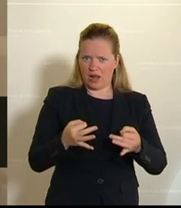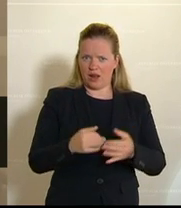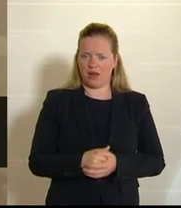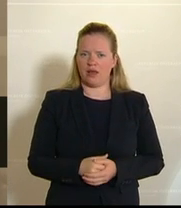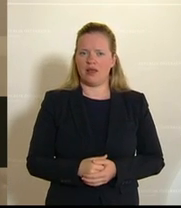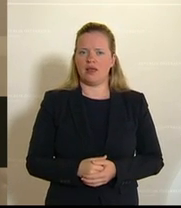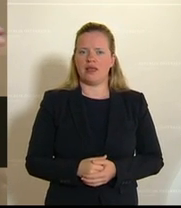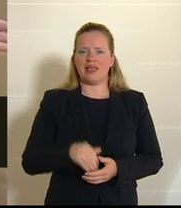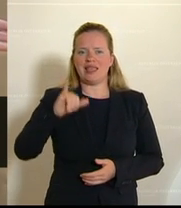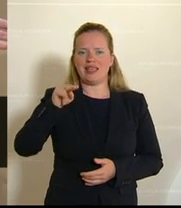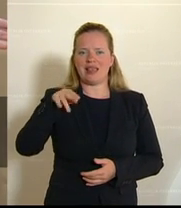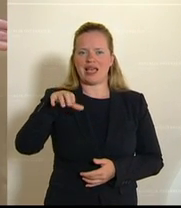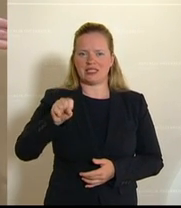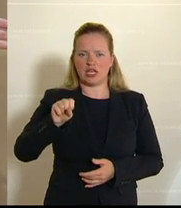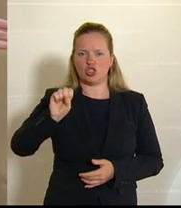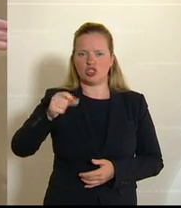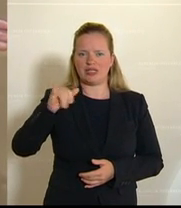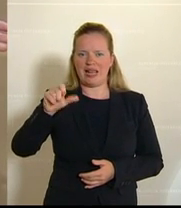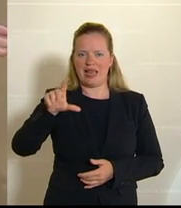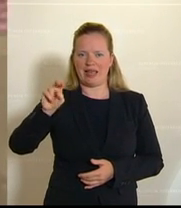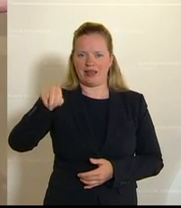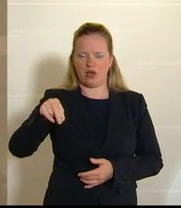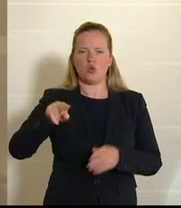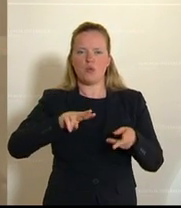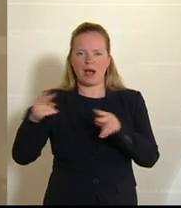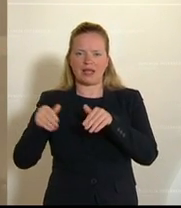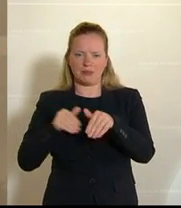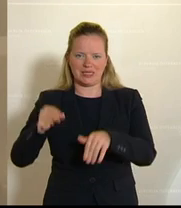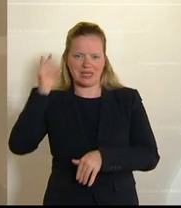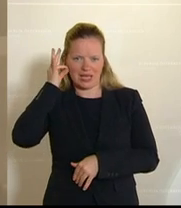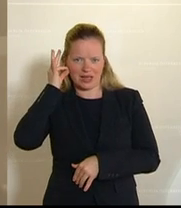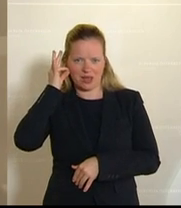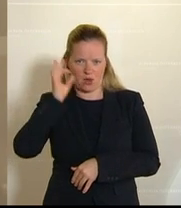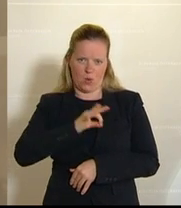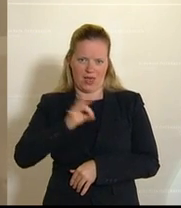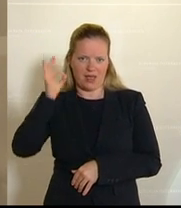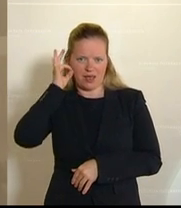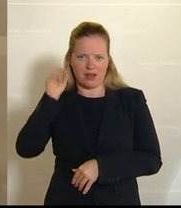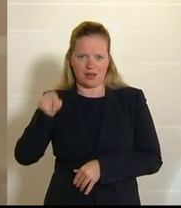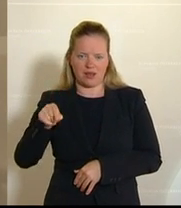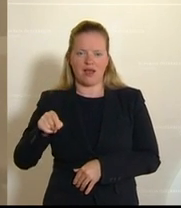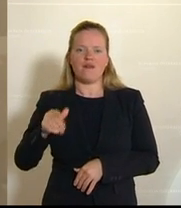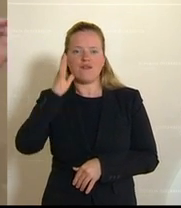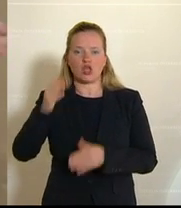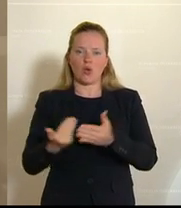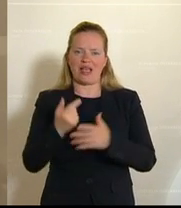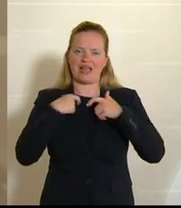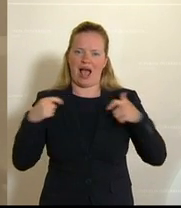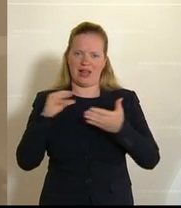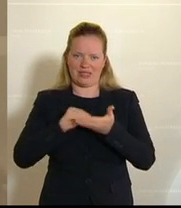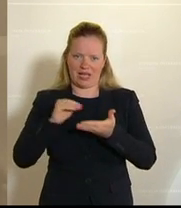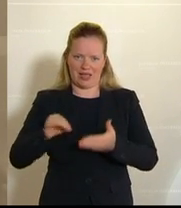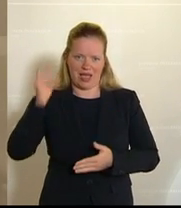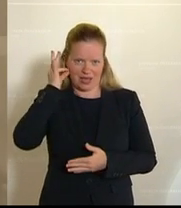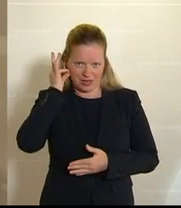Ines Stilling, ehemalige Übergangsministerin und hohe Beamtin im Ministerium, wird neue Generalsekretärin. So